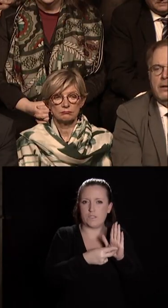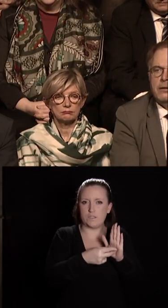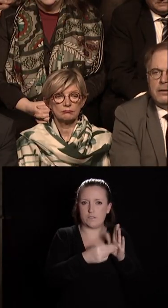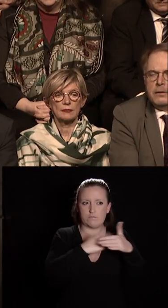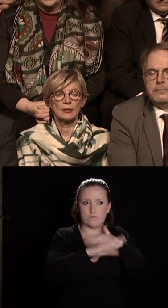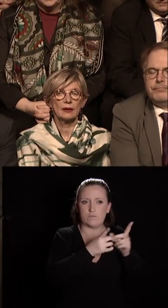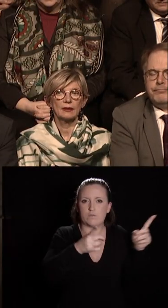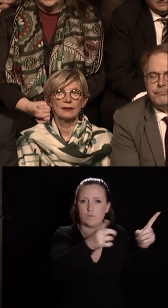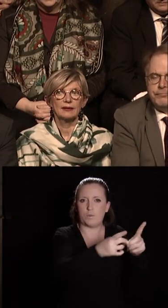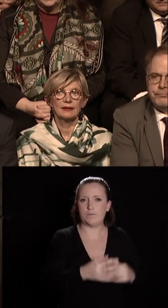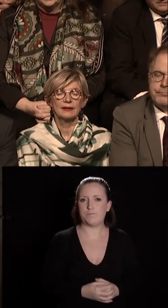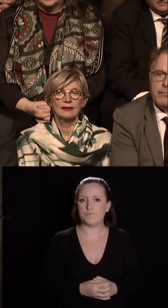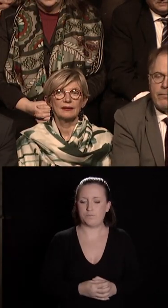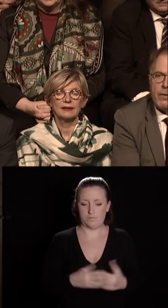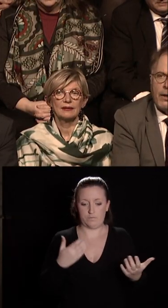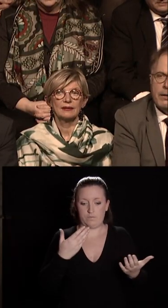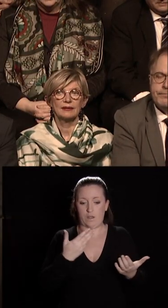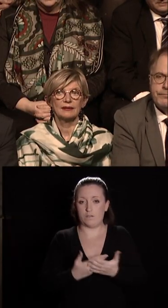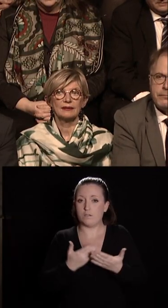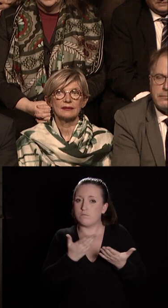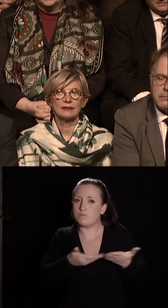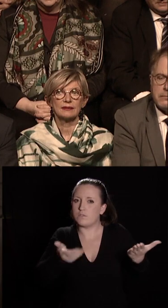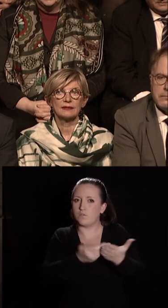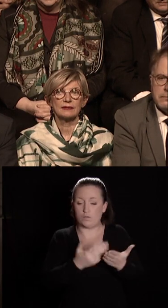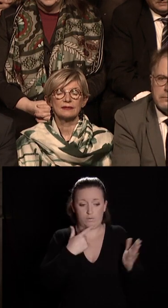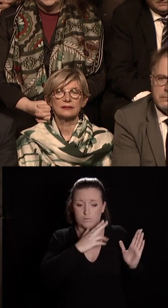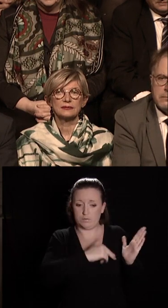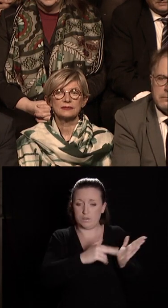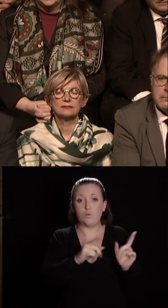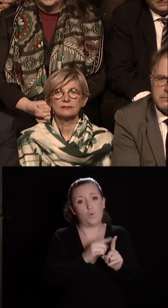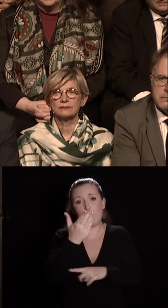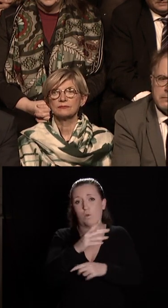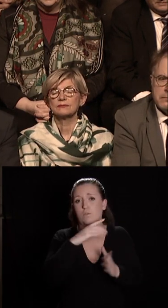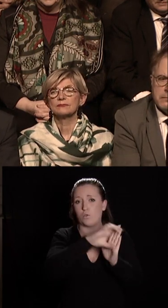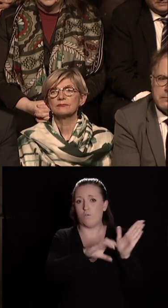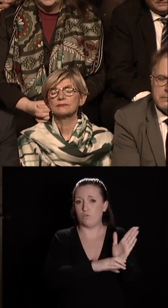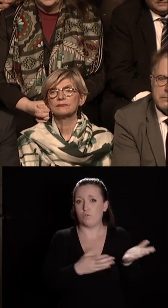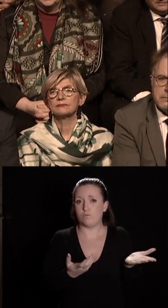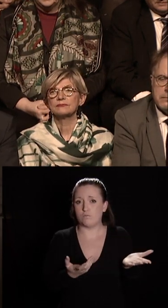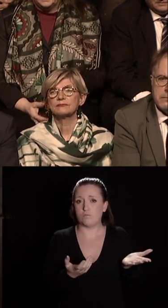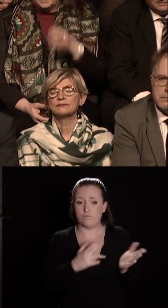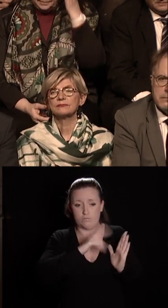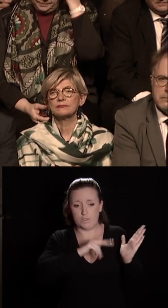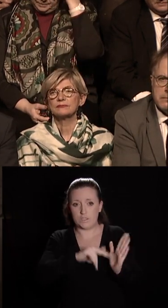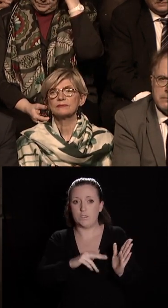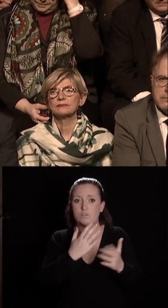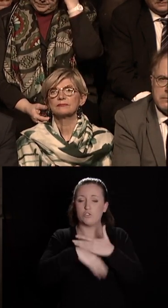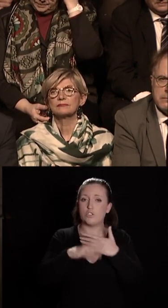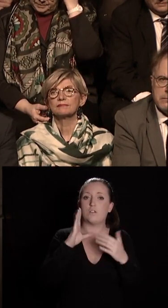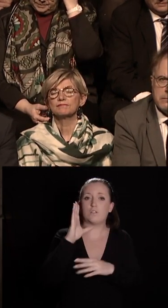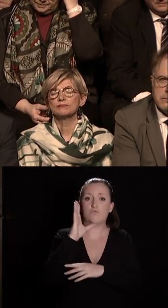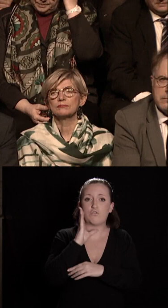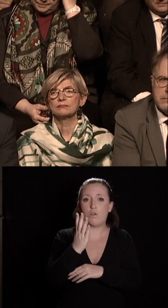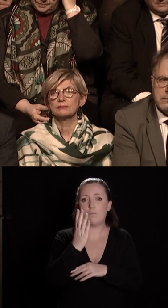ce cas, comme nous signons avec d'autres, des conventions, nous le faisons également avec la Chambre des métiers et de l